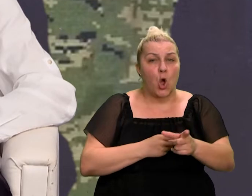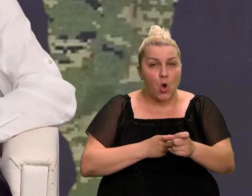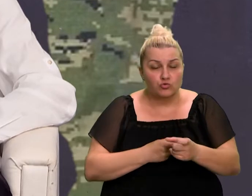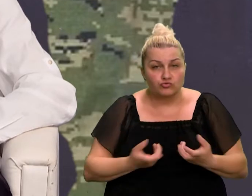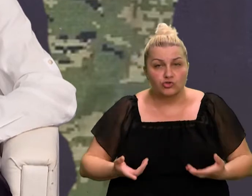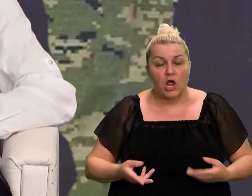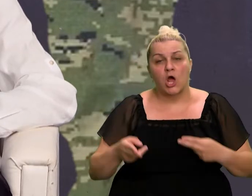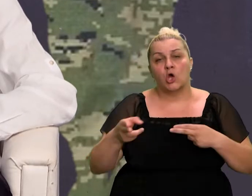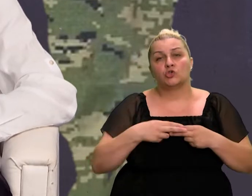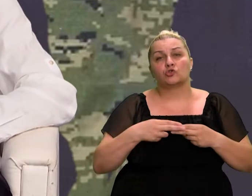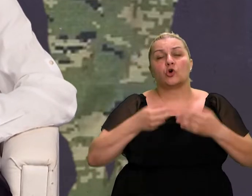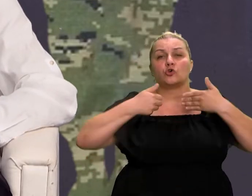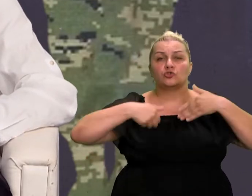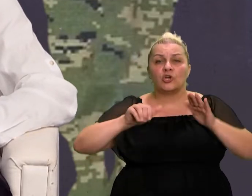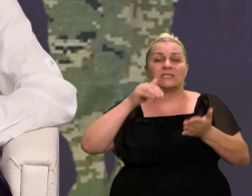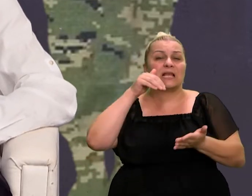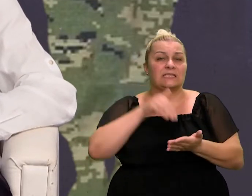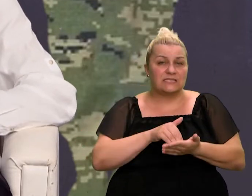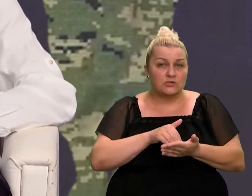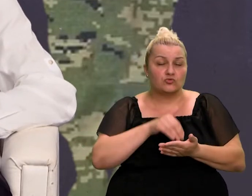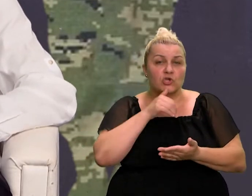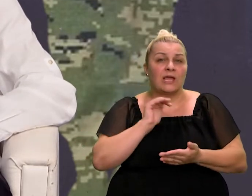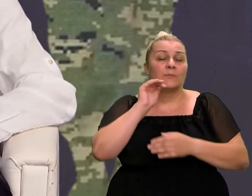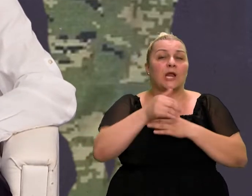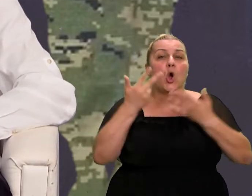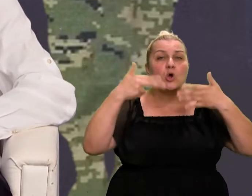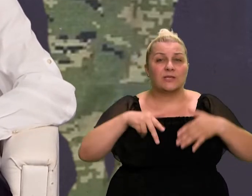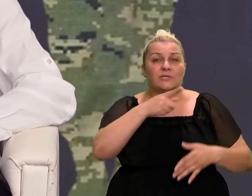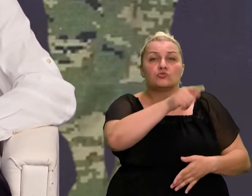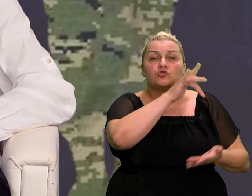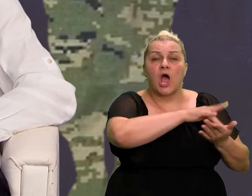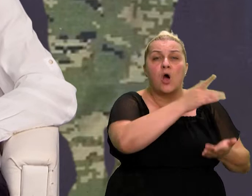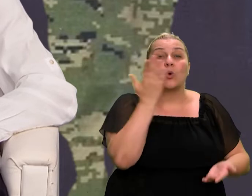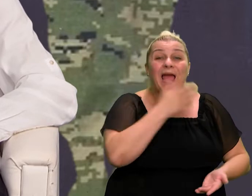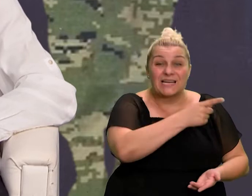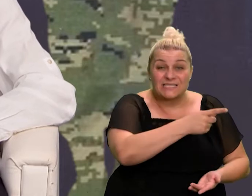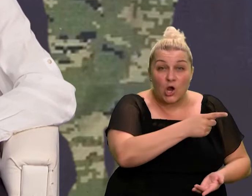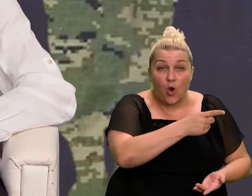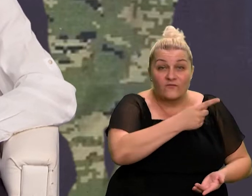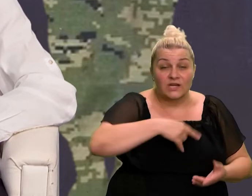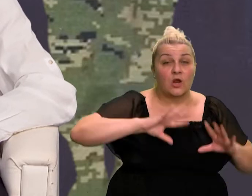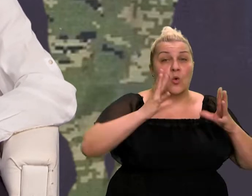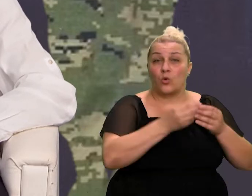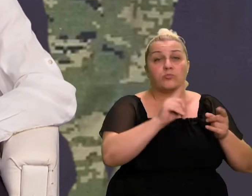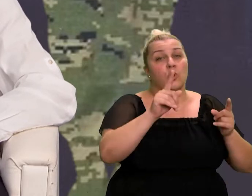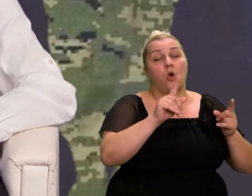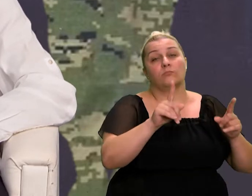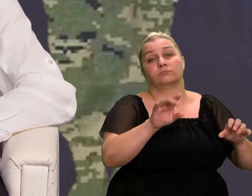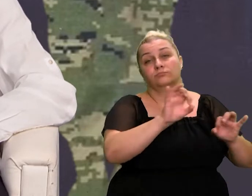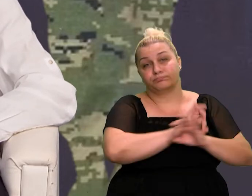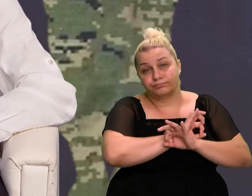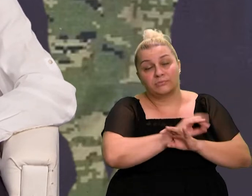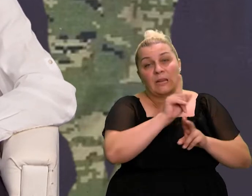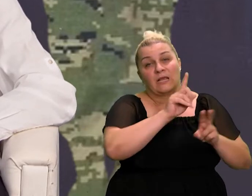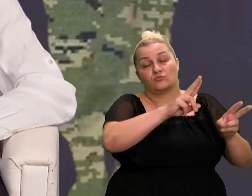nažalost, gotovo 16.000, samo u Hrvatskoj, preko 8.000 u Hrcegovini, nije se naši domoljubavratilo, svojim